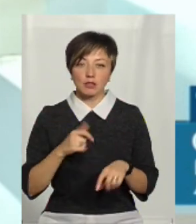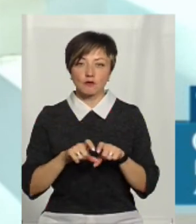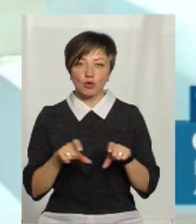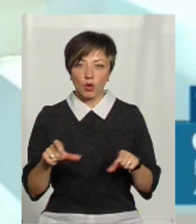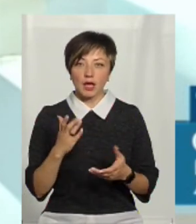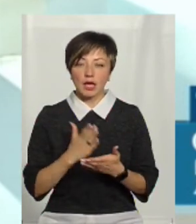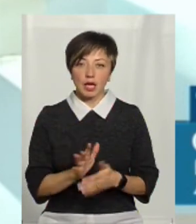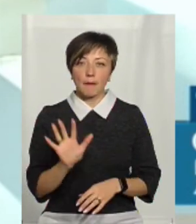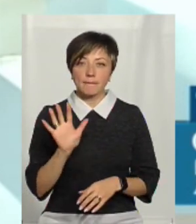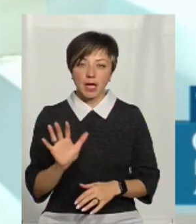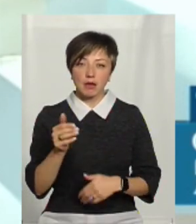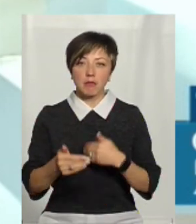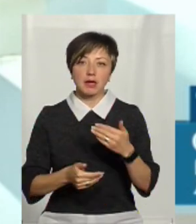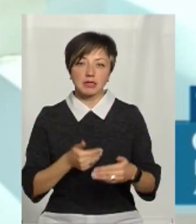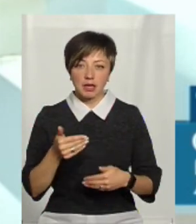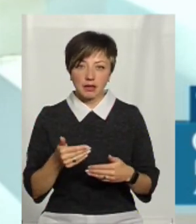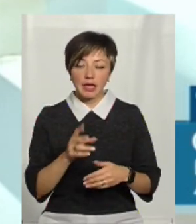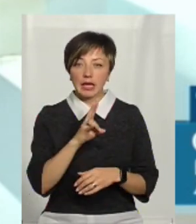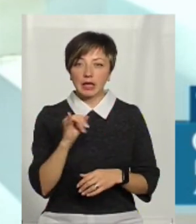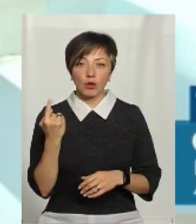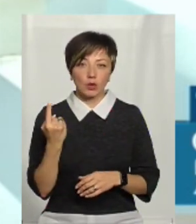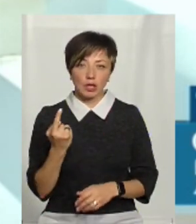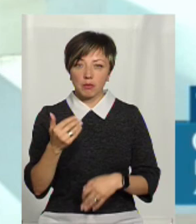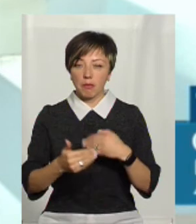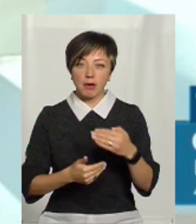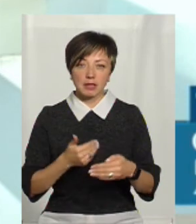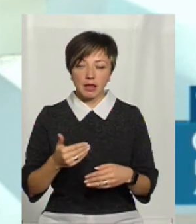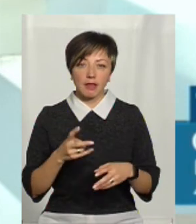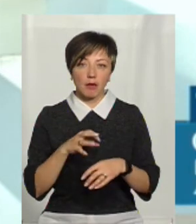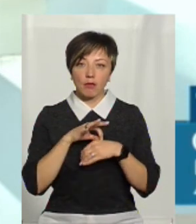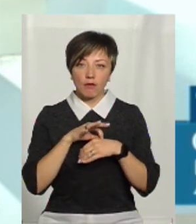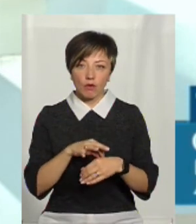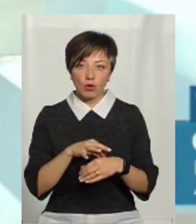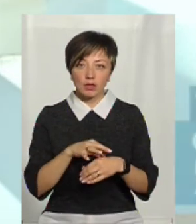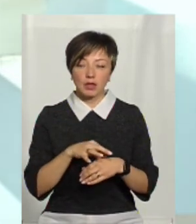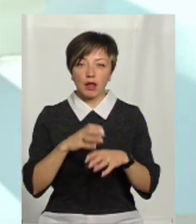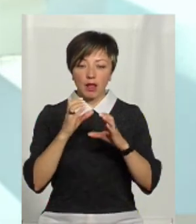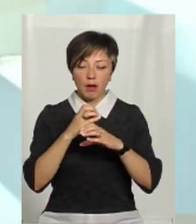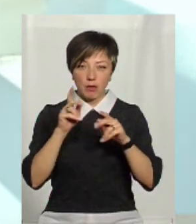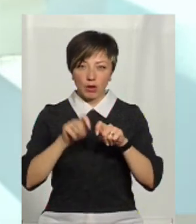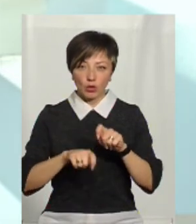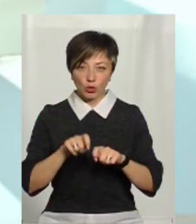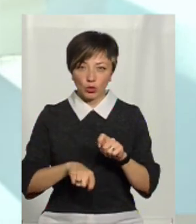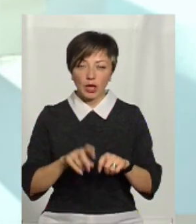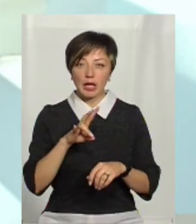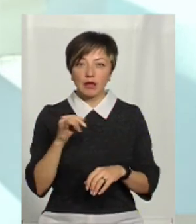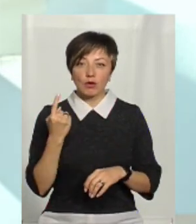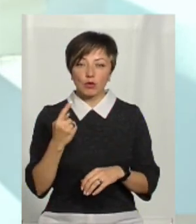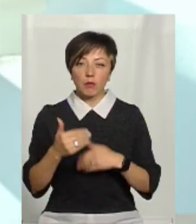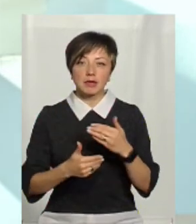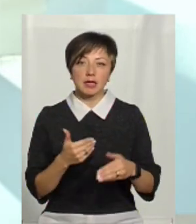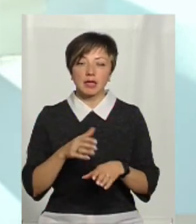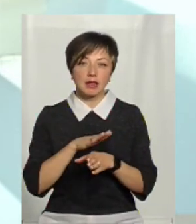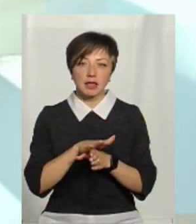школах є 5 басейнів Ні один басейн не проводить відомчий лабораторний контроль Ні в одному